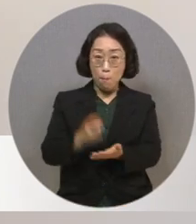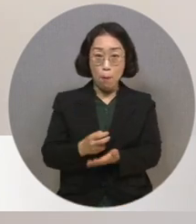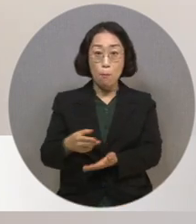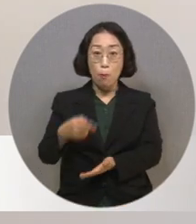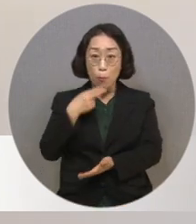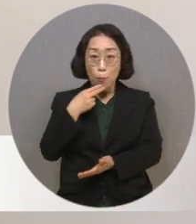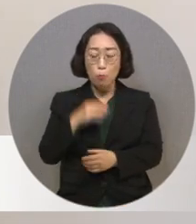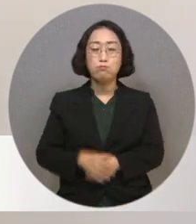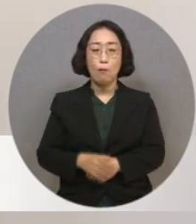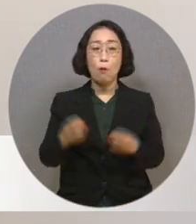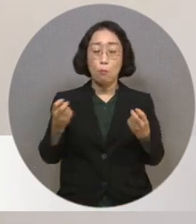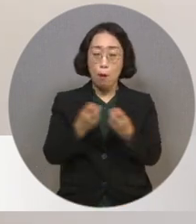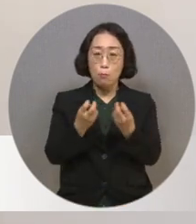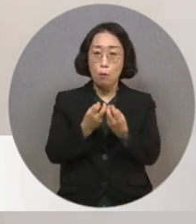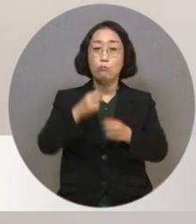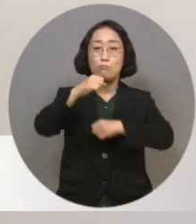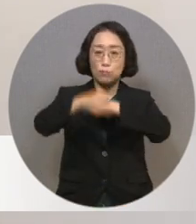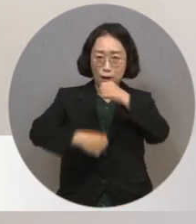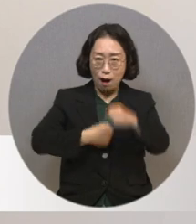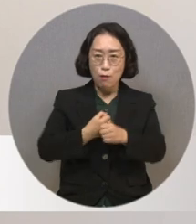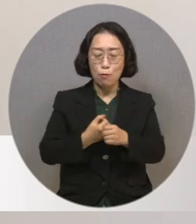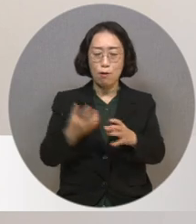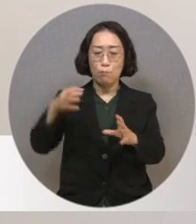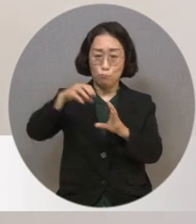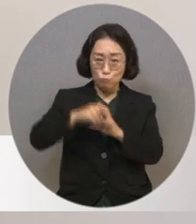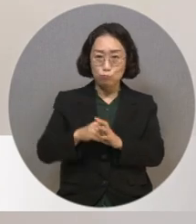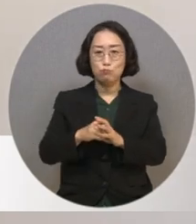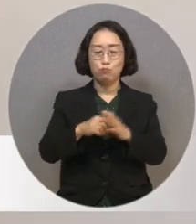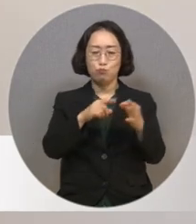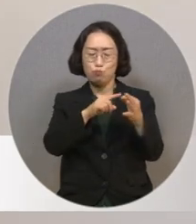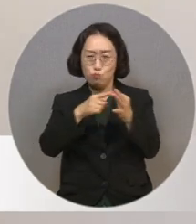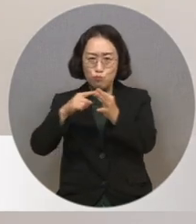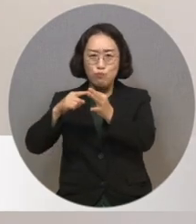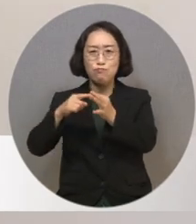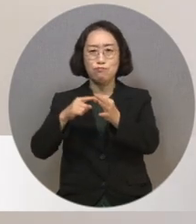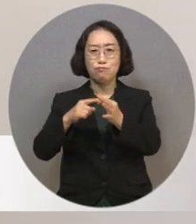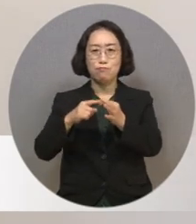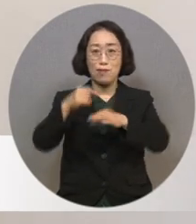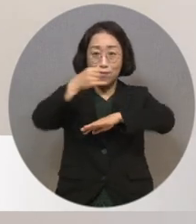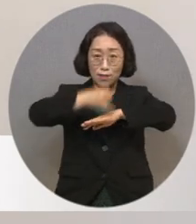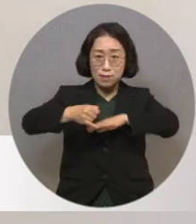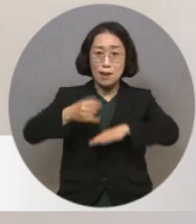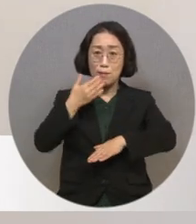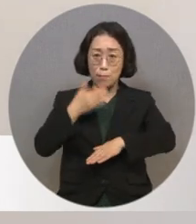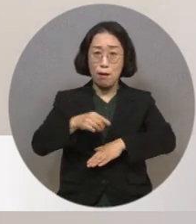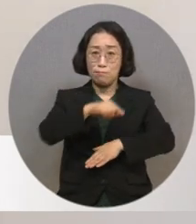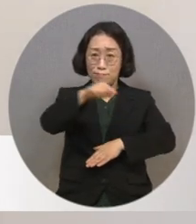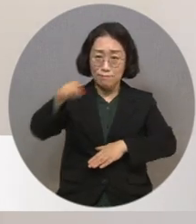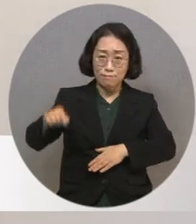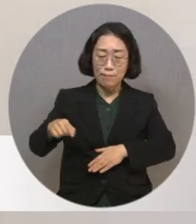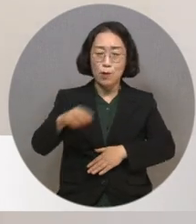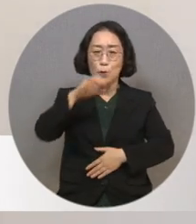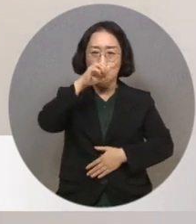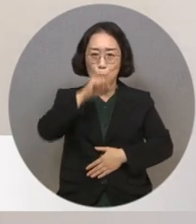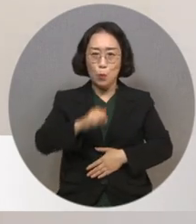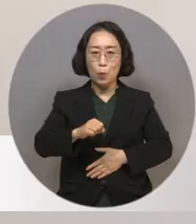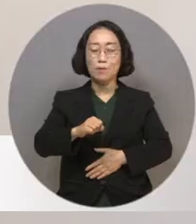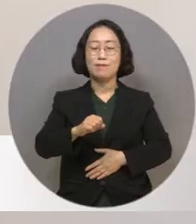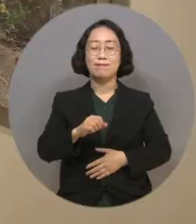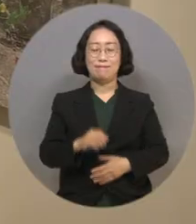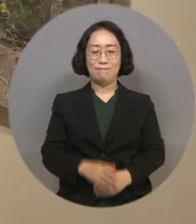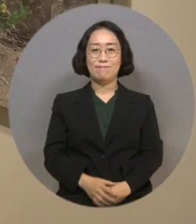방법으로 모든 것을 담아낼 수 있기 때문에 무한한 가능성을 가지고 있는 그게 가장 큰 캘리그라피의 매력이라고